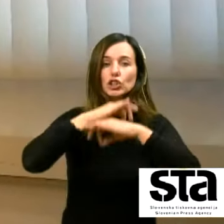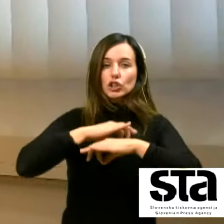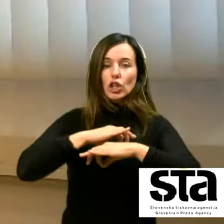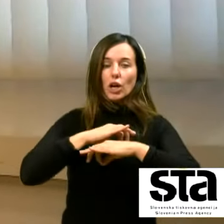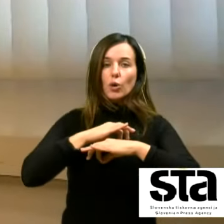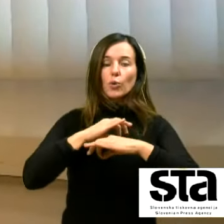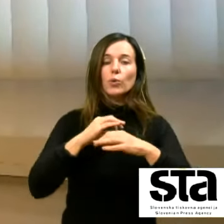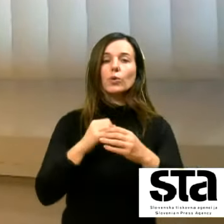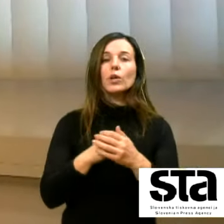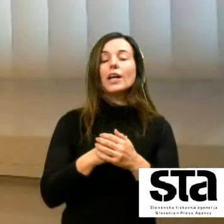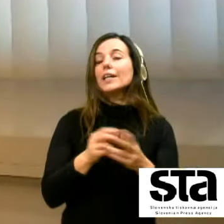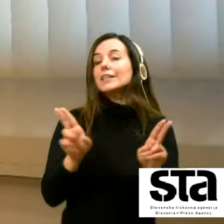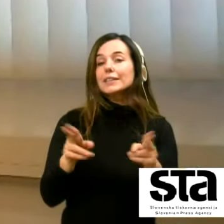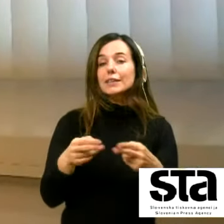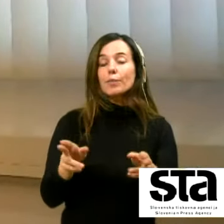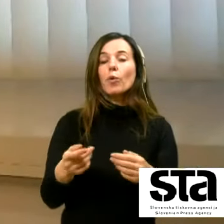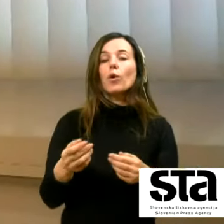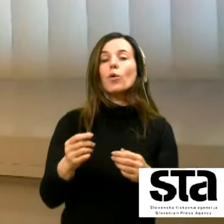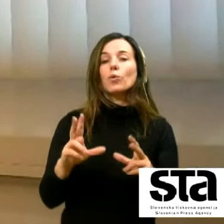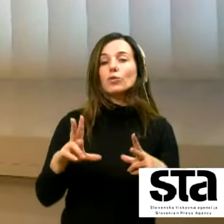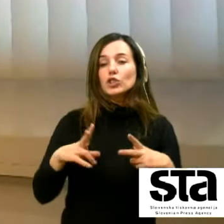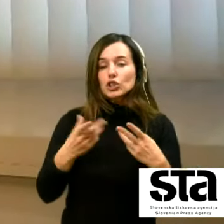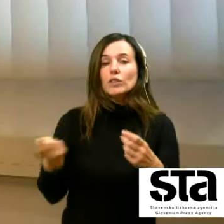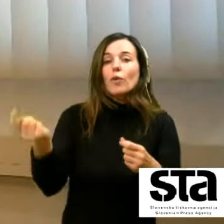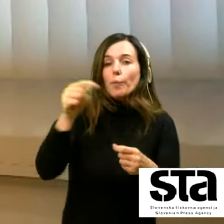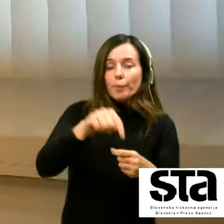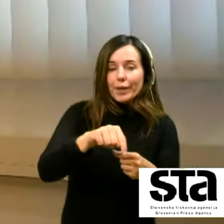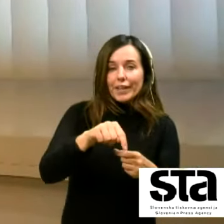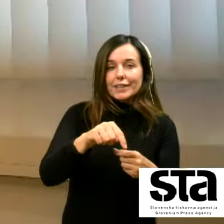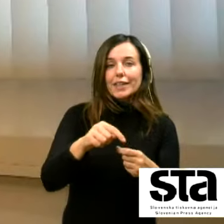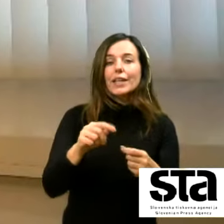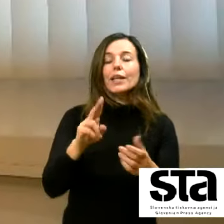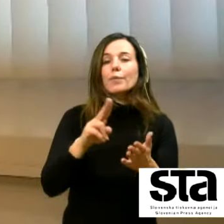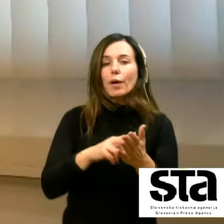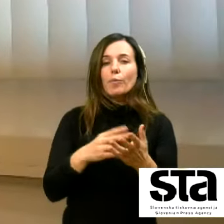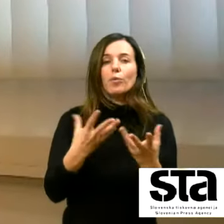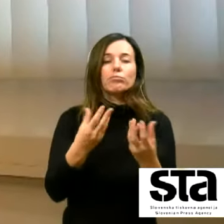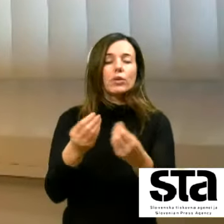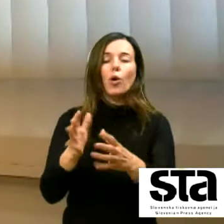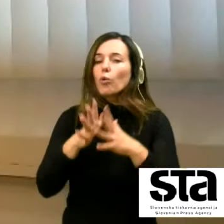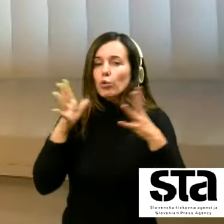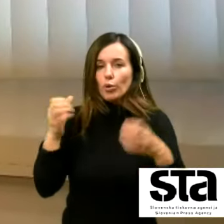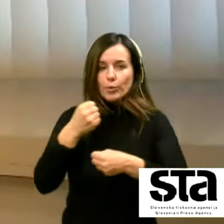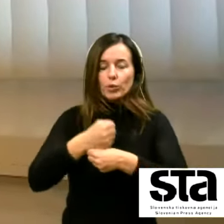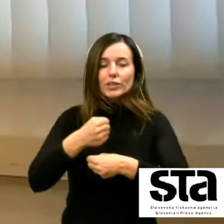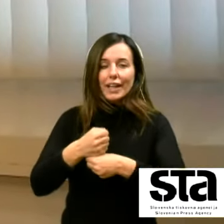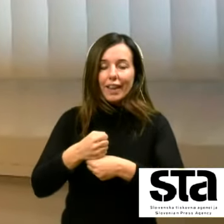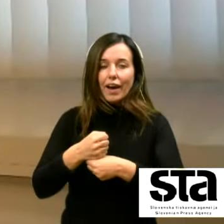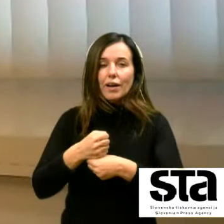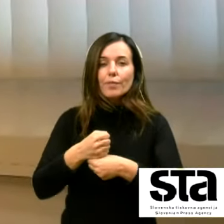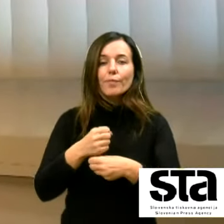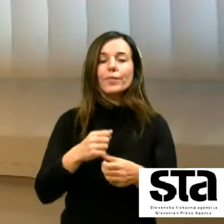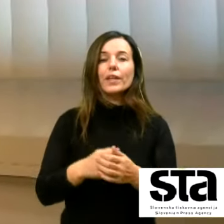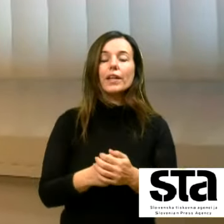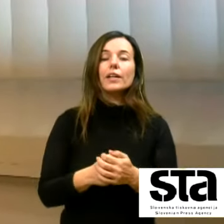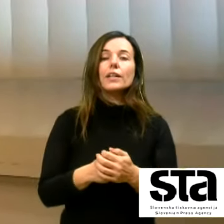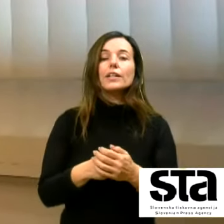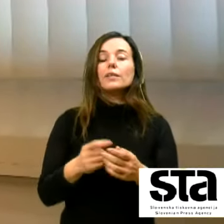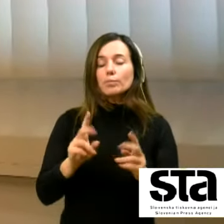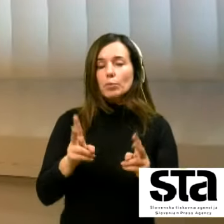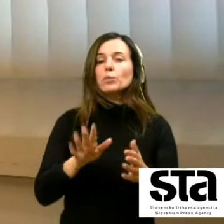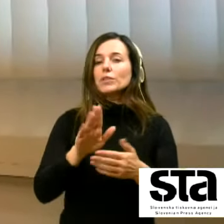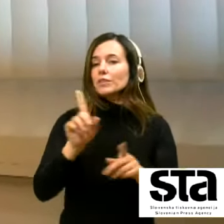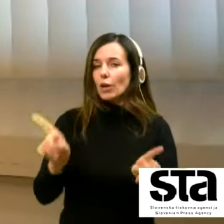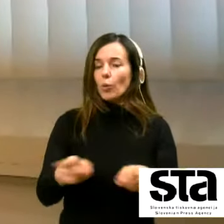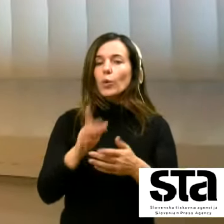se nisem mogel živl doležiti pač imamo kada prestečno gluzbo tukaj na Zavodo pa prijimo kaj spari